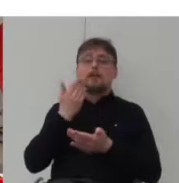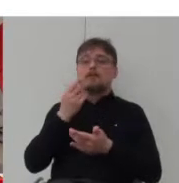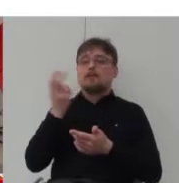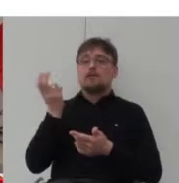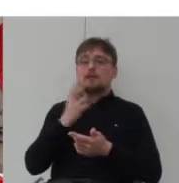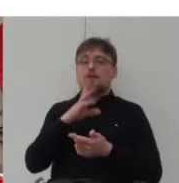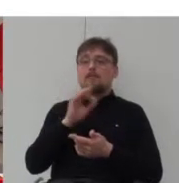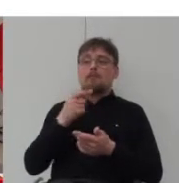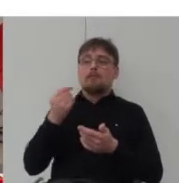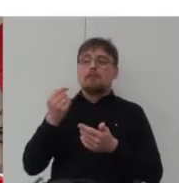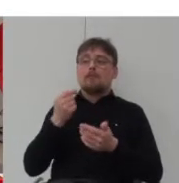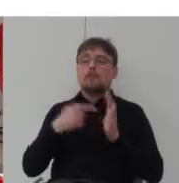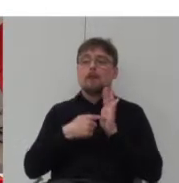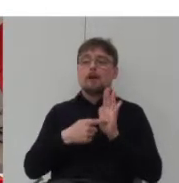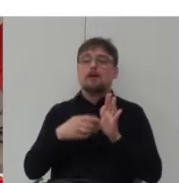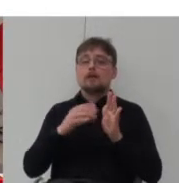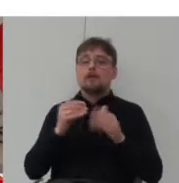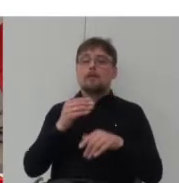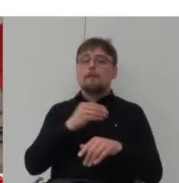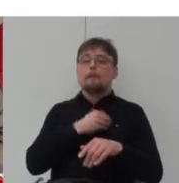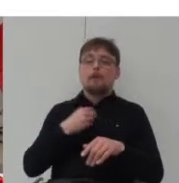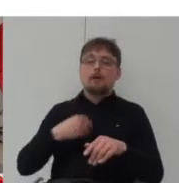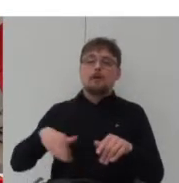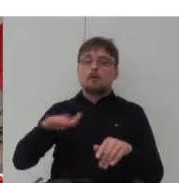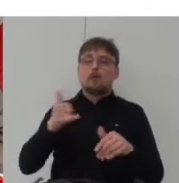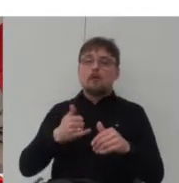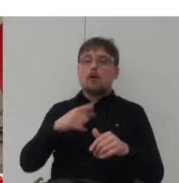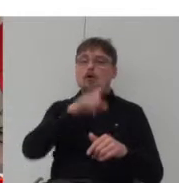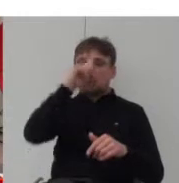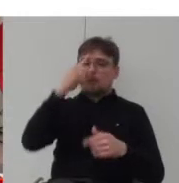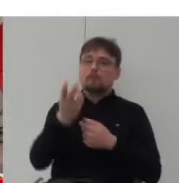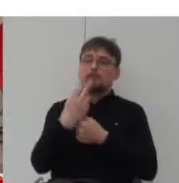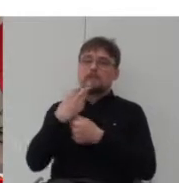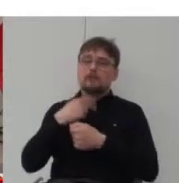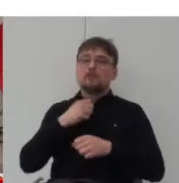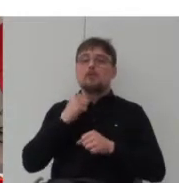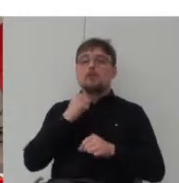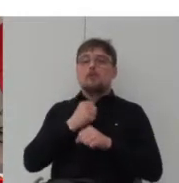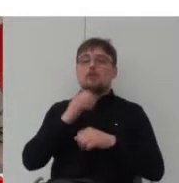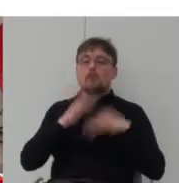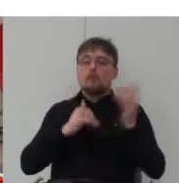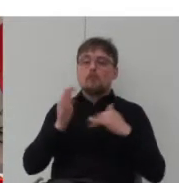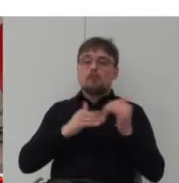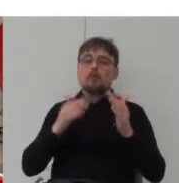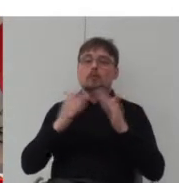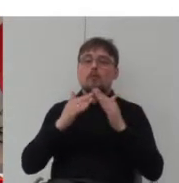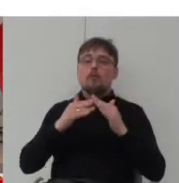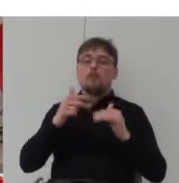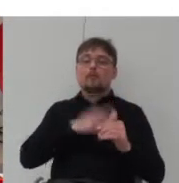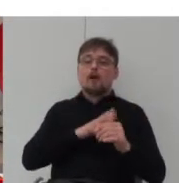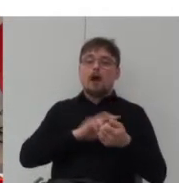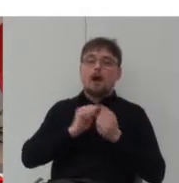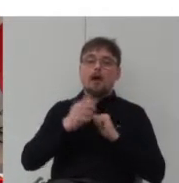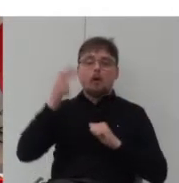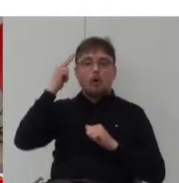pokazuje że w polskich warunkach możliwe jest zaangażowanie mieszkańców do budowy domów socjalnych czy komunalnych i teraz